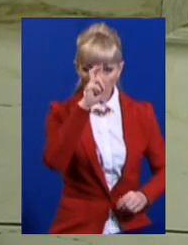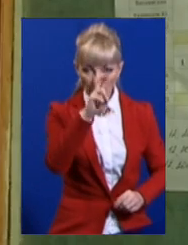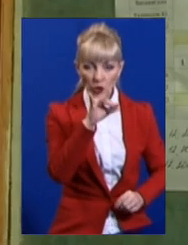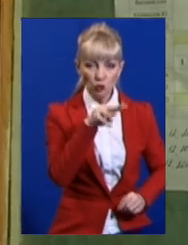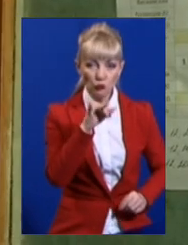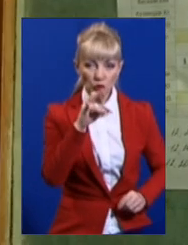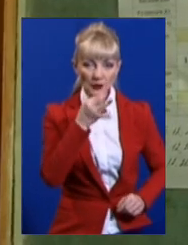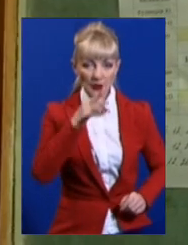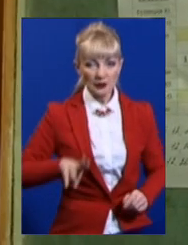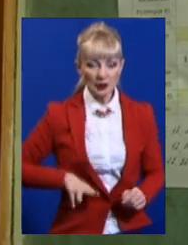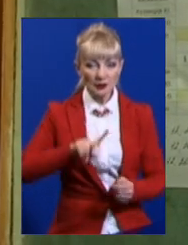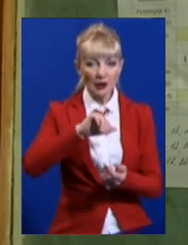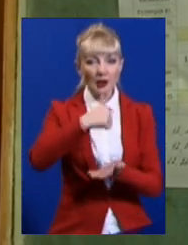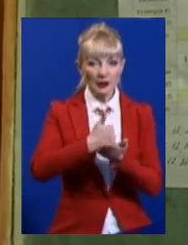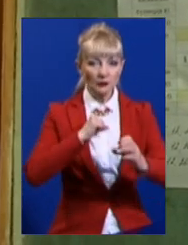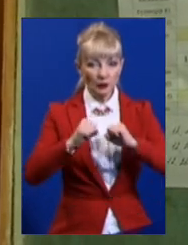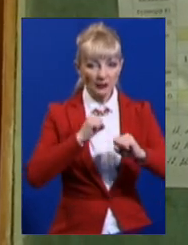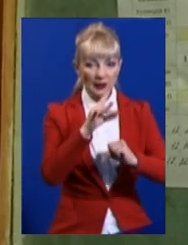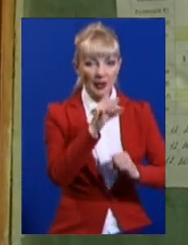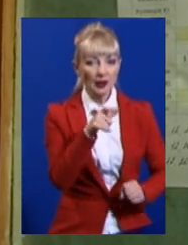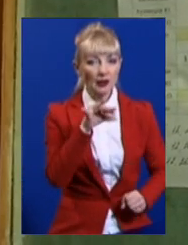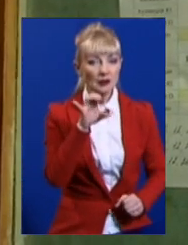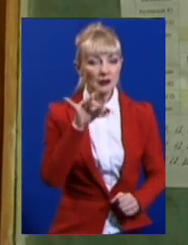це розповів директор міського департаменту реєстрації.